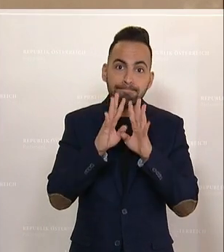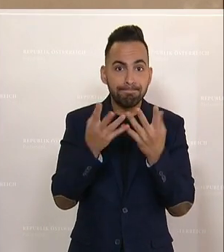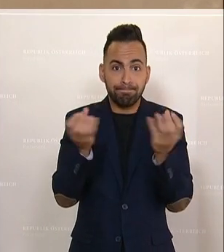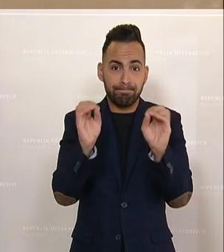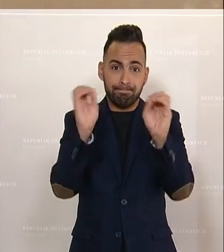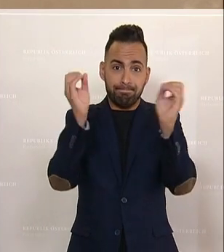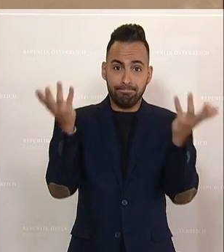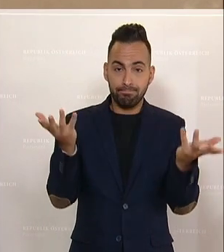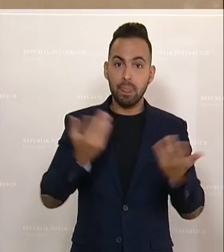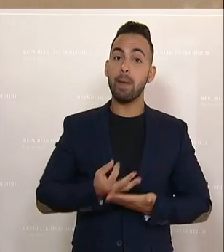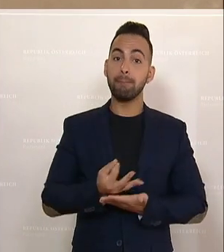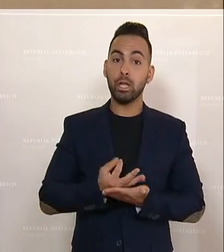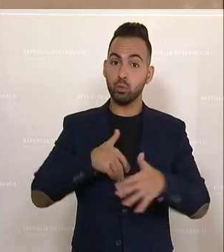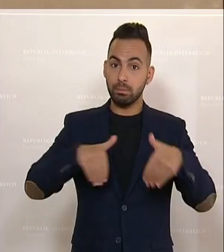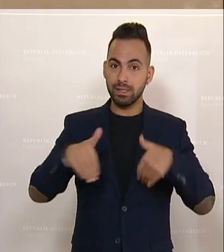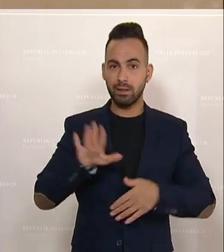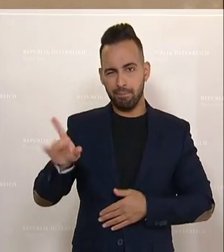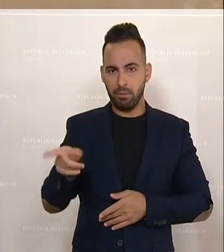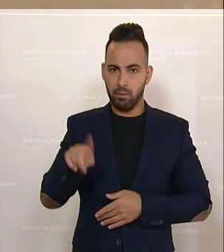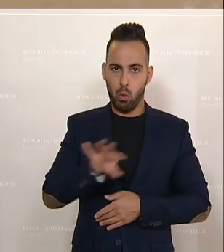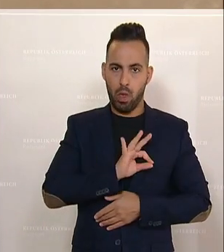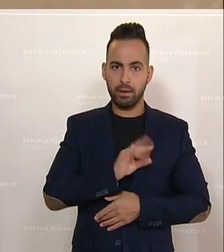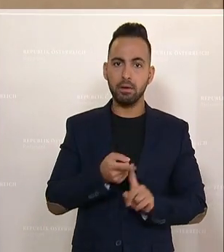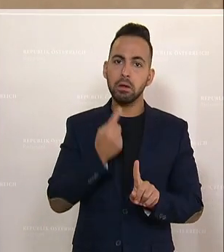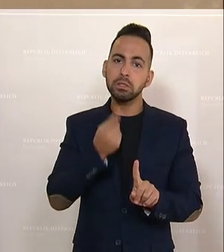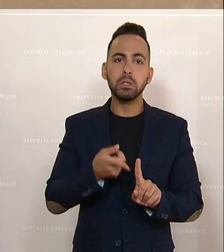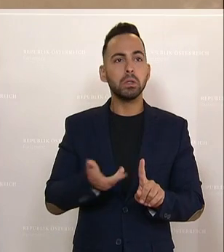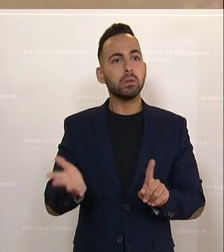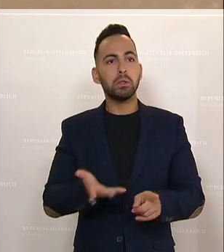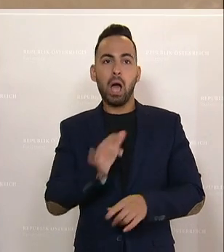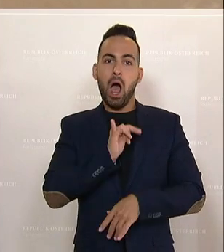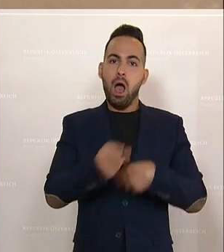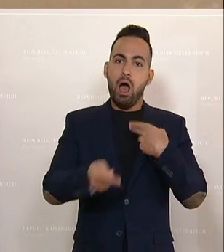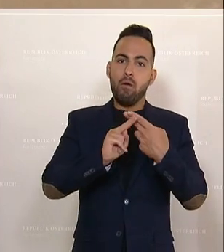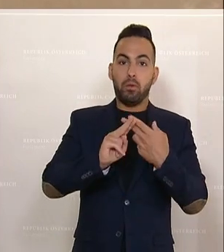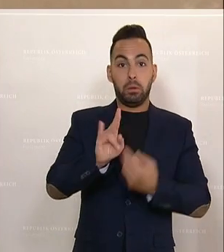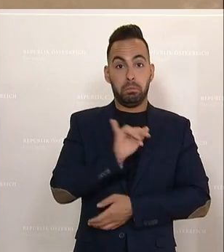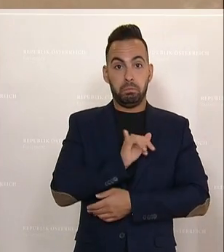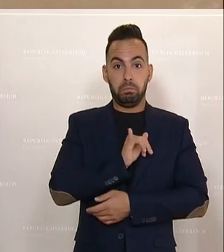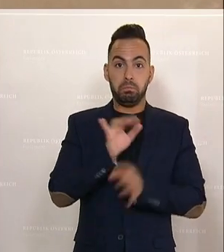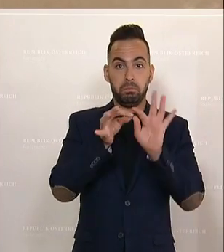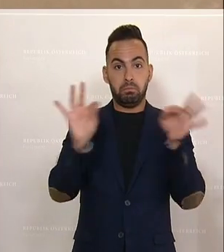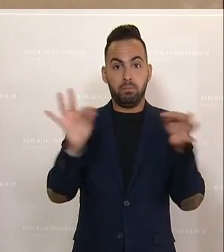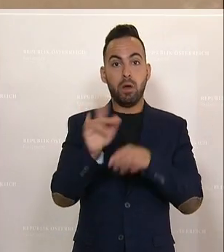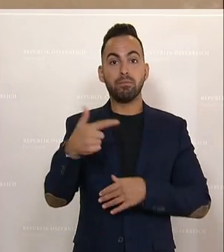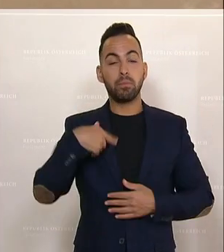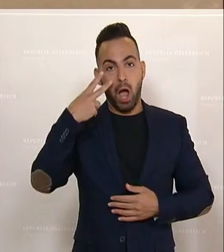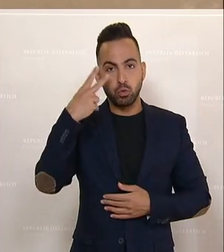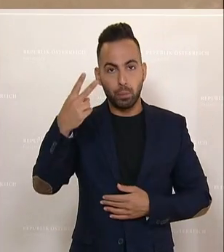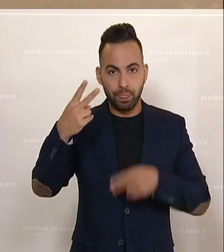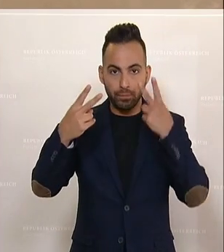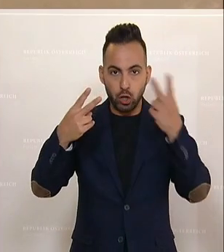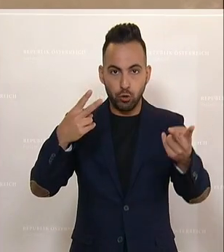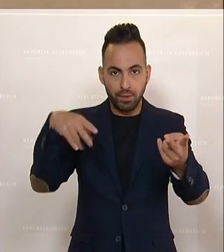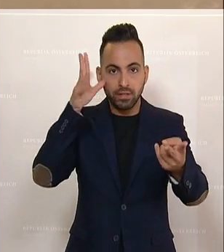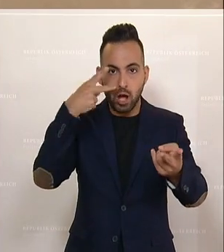Die Antworten vom Bildungsminister, von Ihrem Kollegen sind ja immer sehr interessant, weil eigentlich sagt er immer nur, er schaut sich das an und er